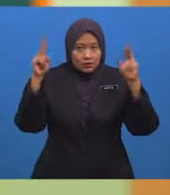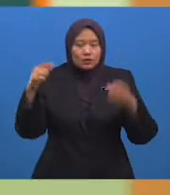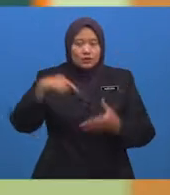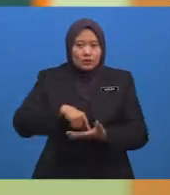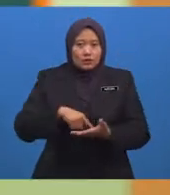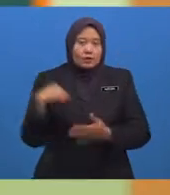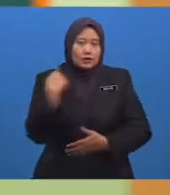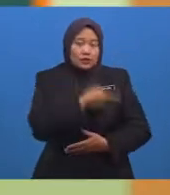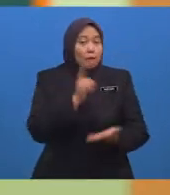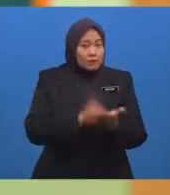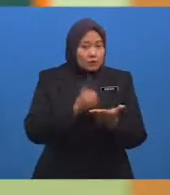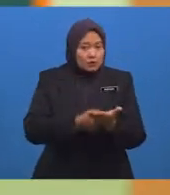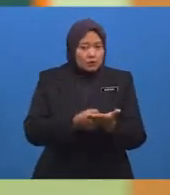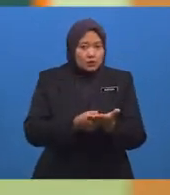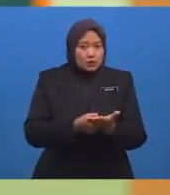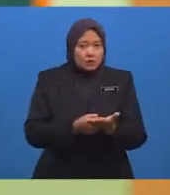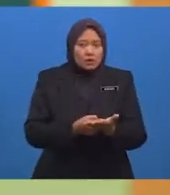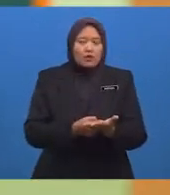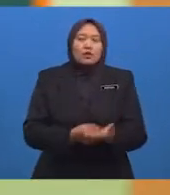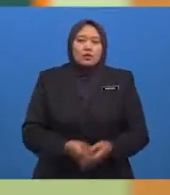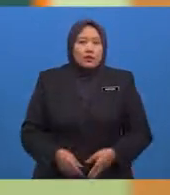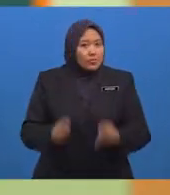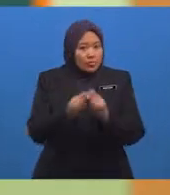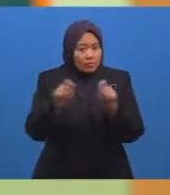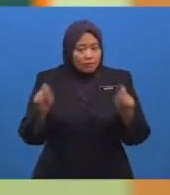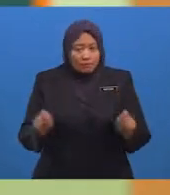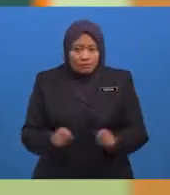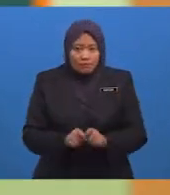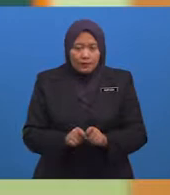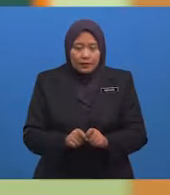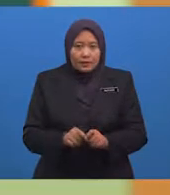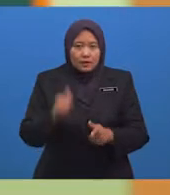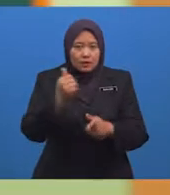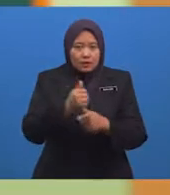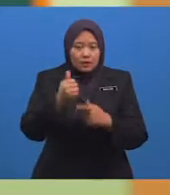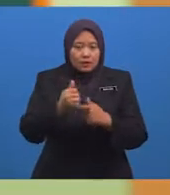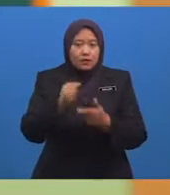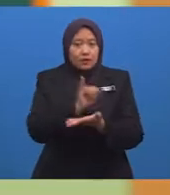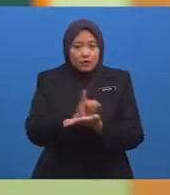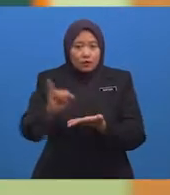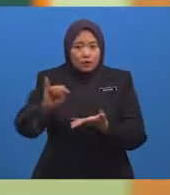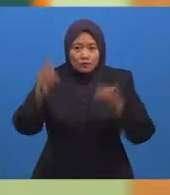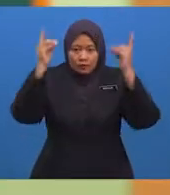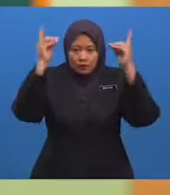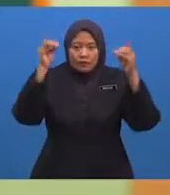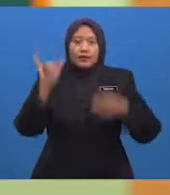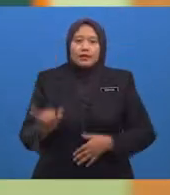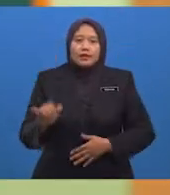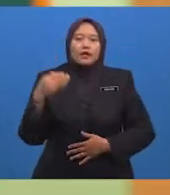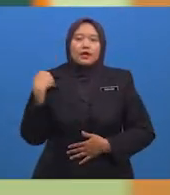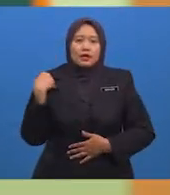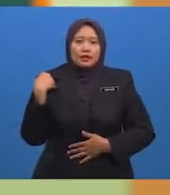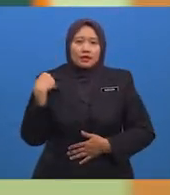Atau institusi pendidikan yang terdapat di Mesir Pada abad